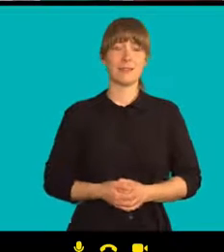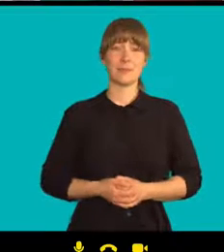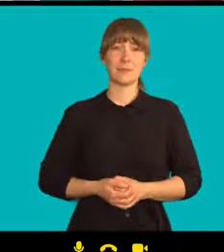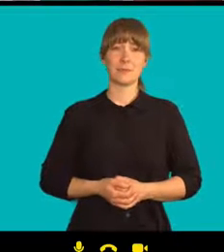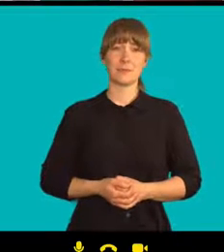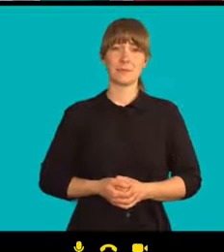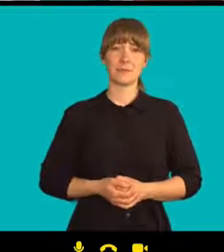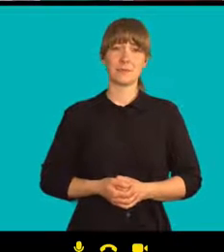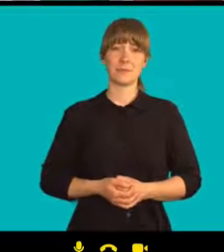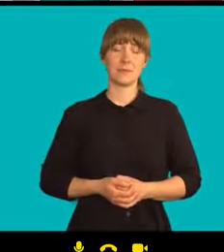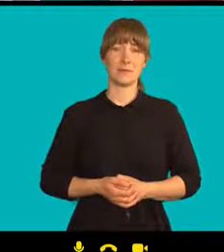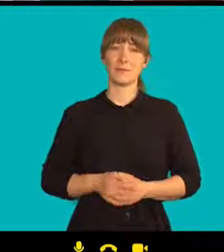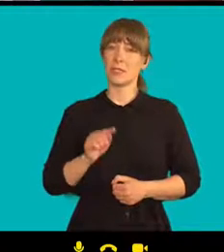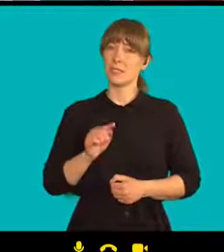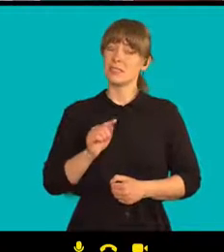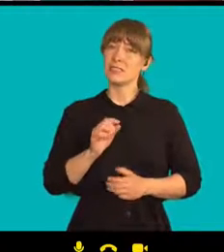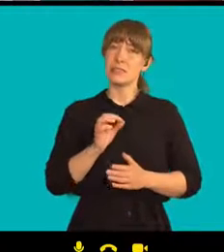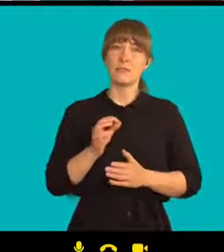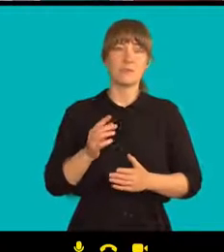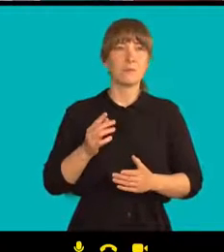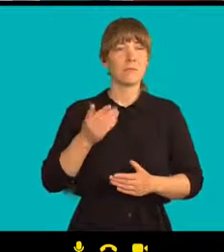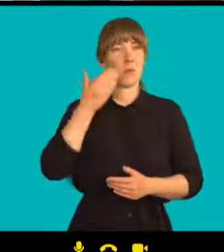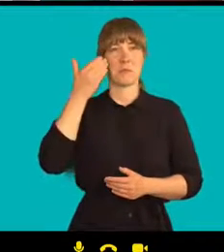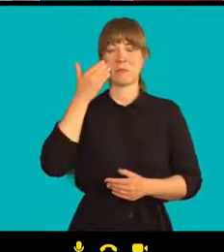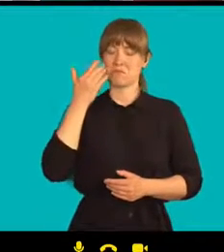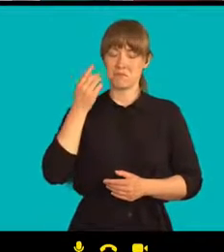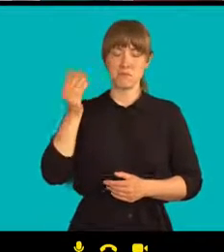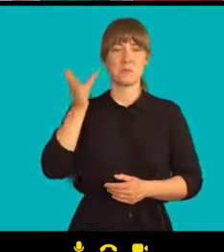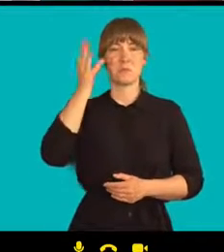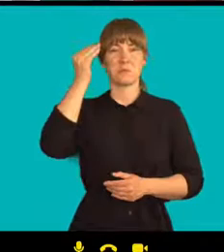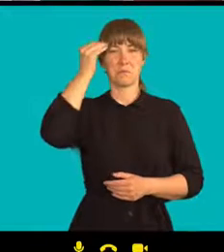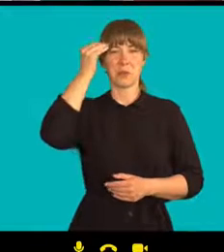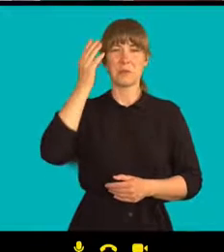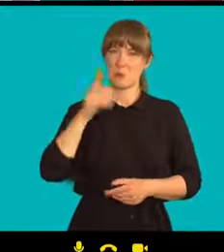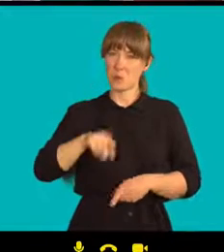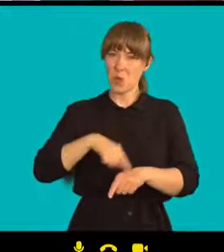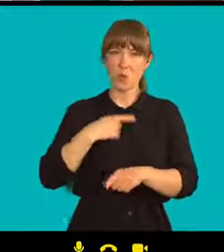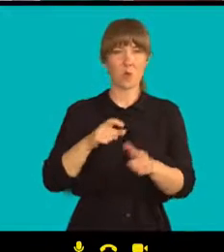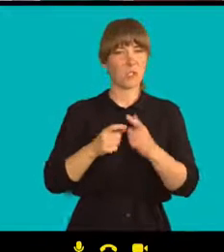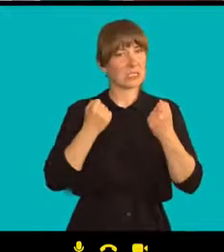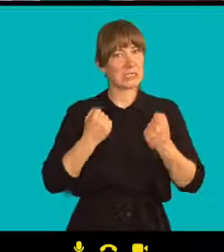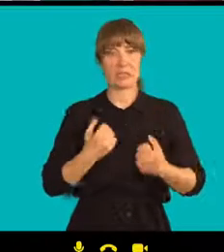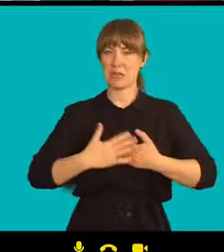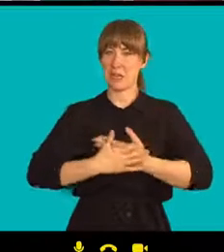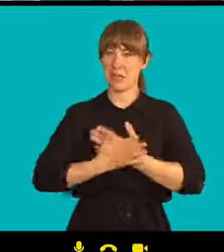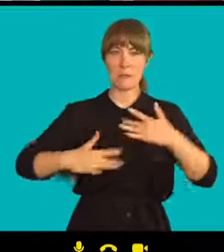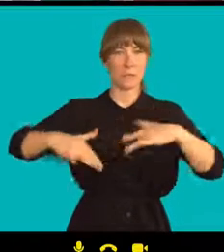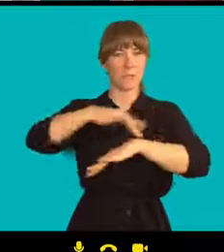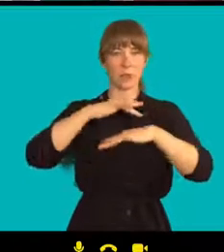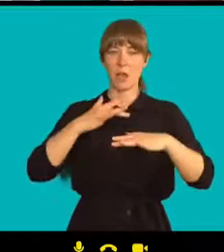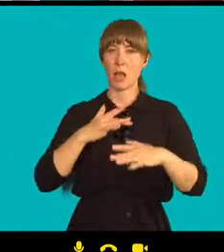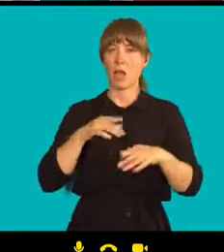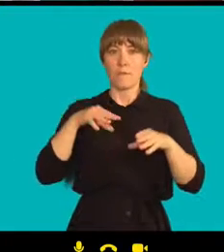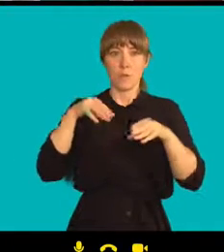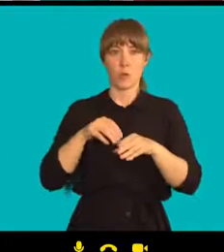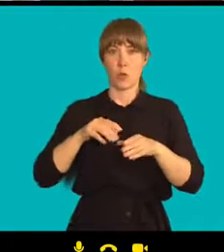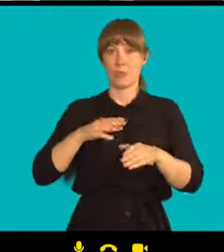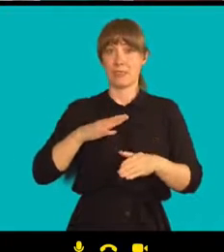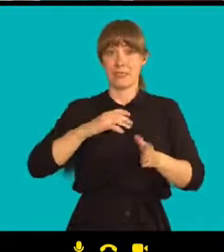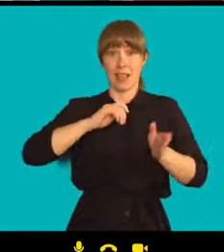Tu scénu si budu ještě hodně dlouho pamatovat, protože byla nesmírně emocionální a opravdu špatně se natáčela.